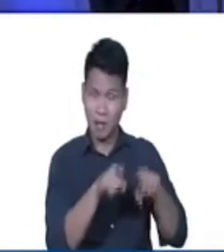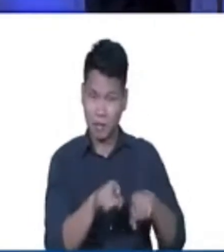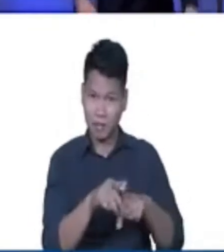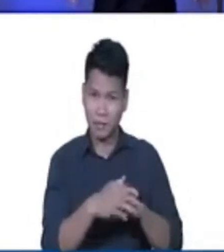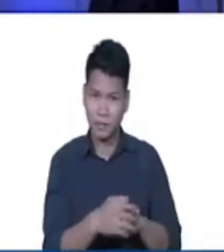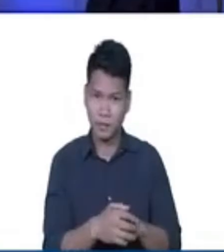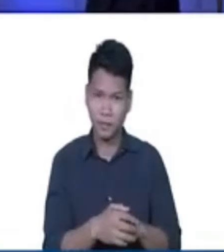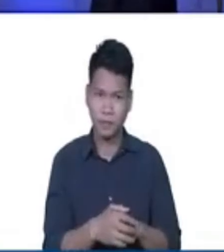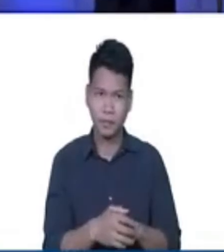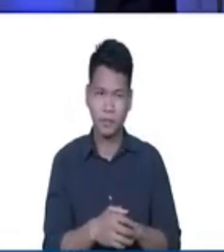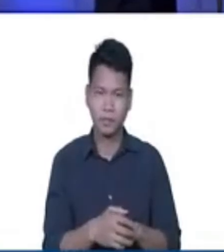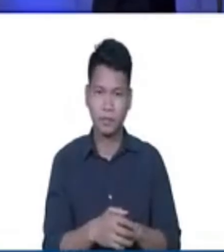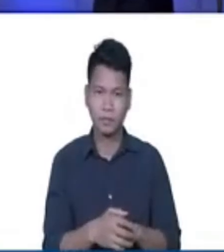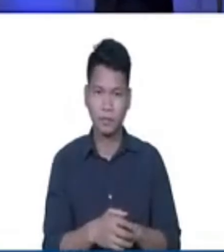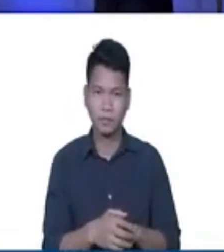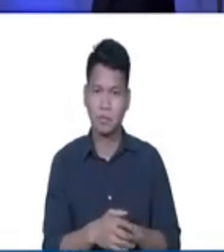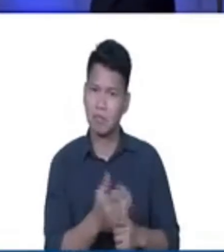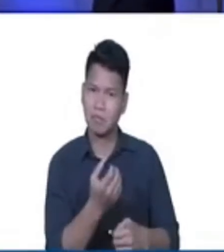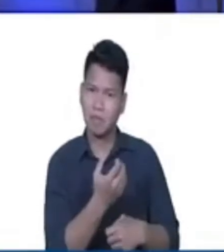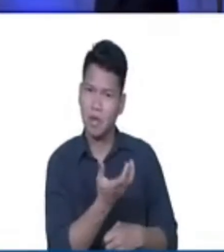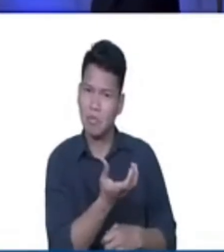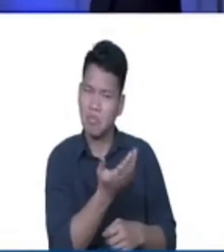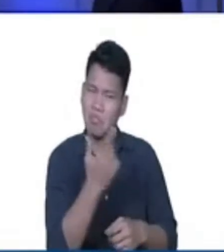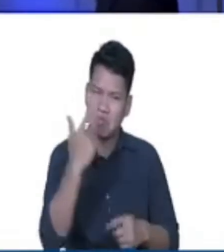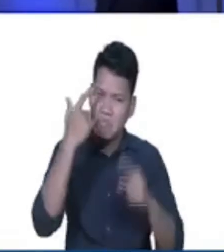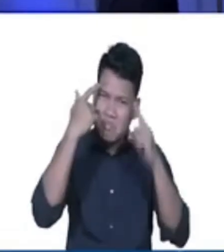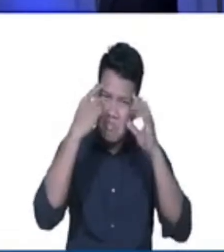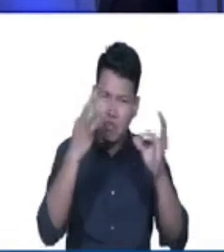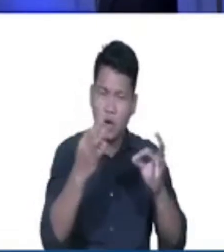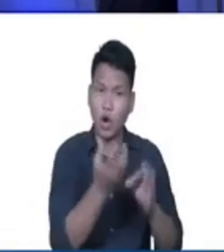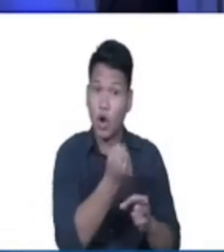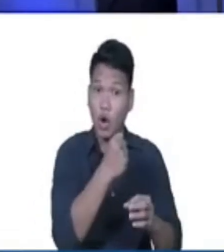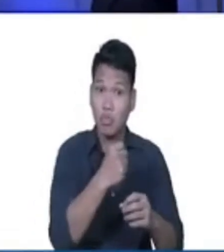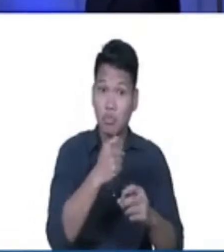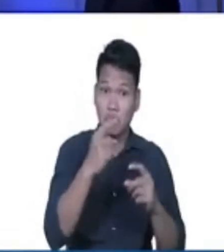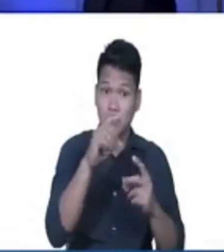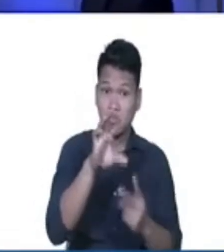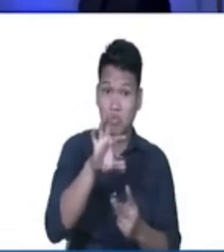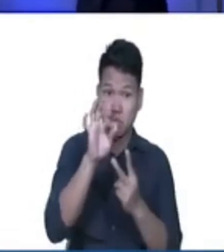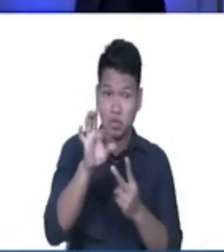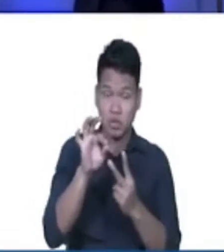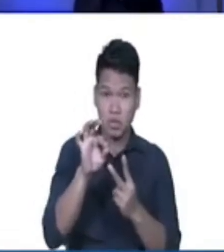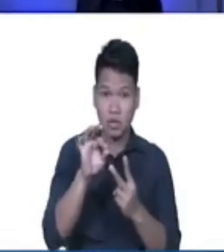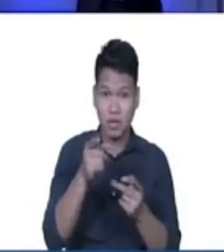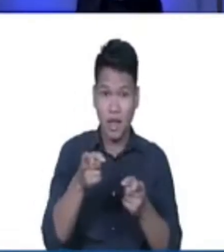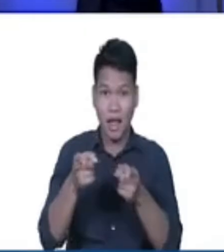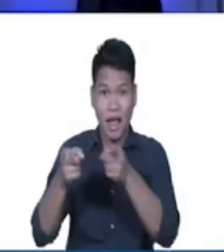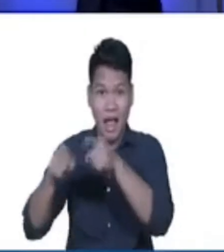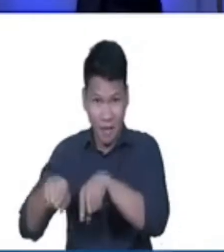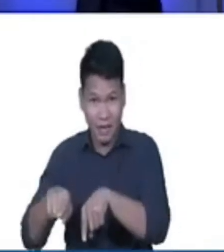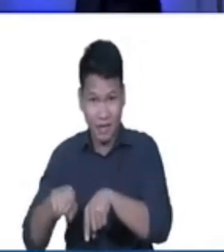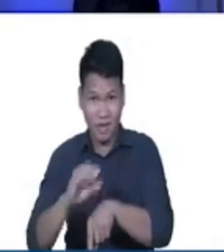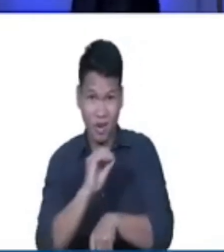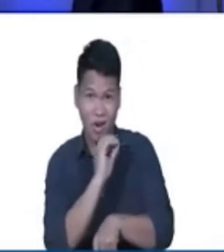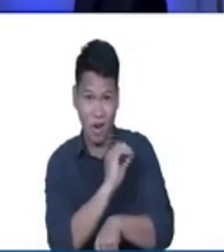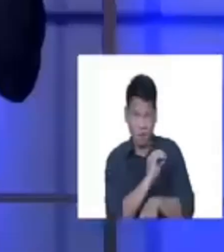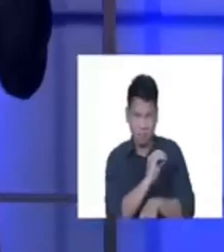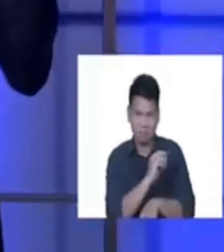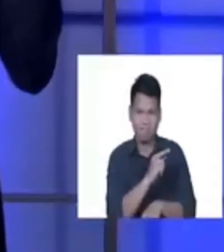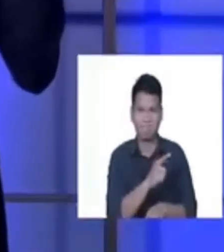when they made the wrong choice, the consequence is sin. Ang sabi po ng Panginoon,